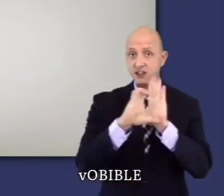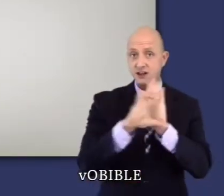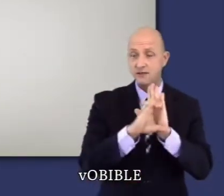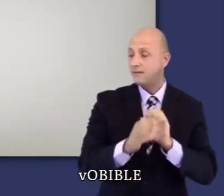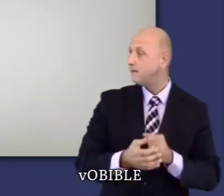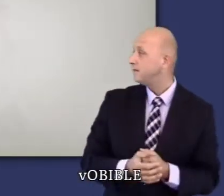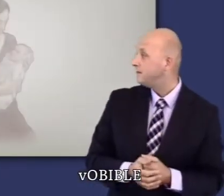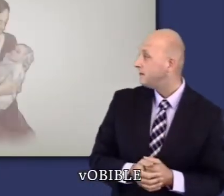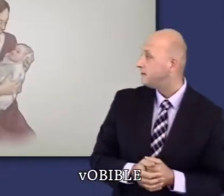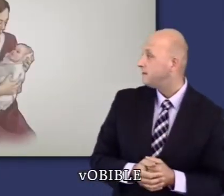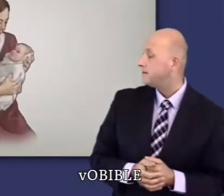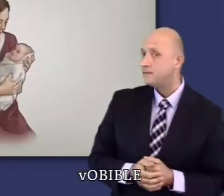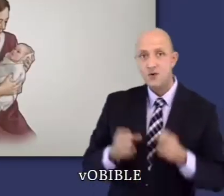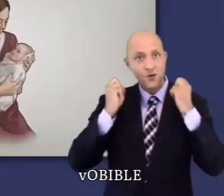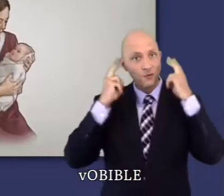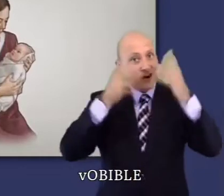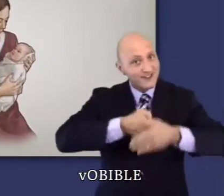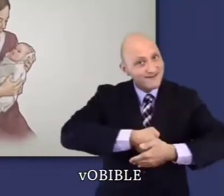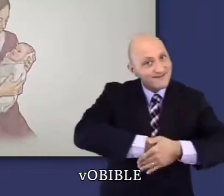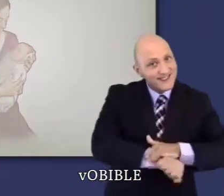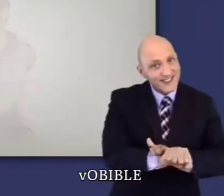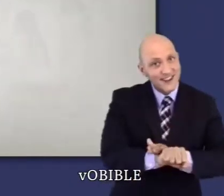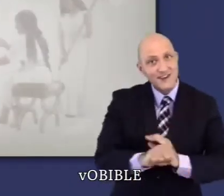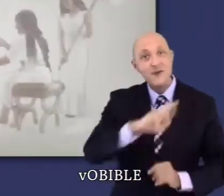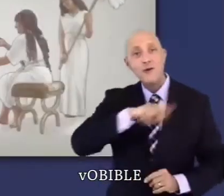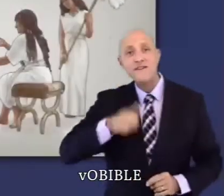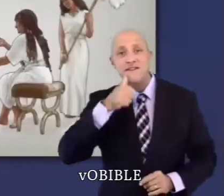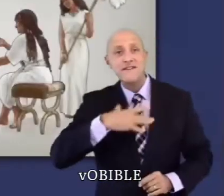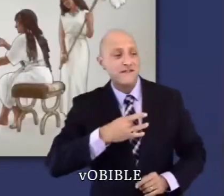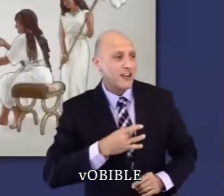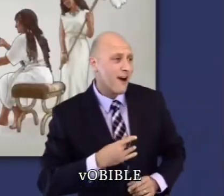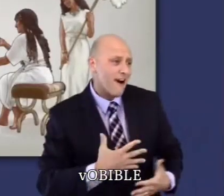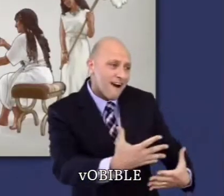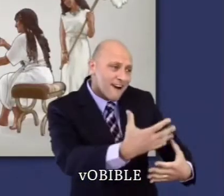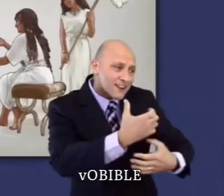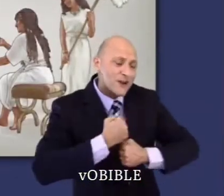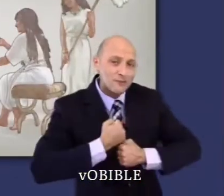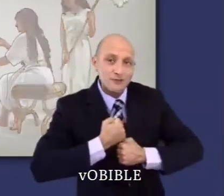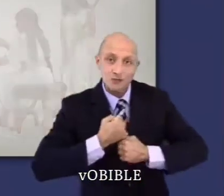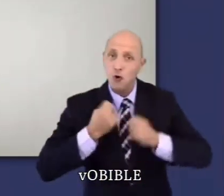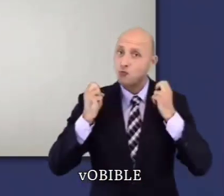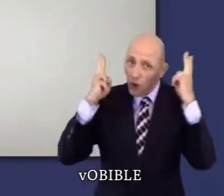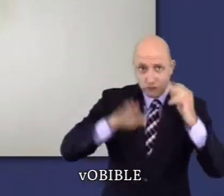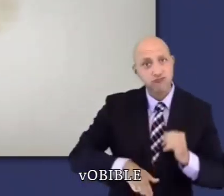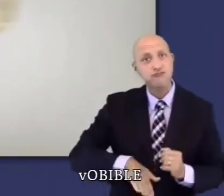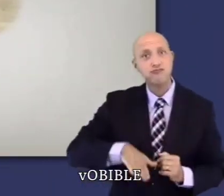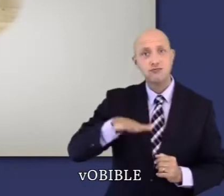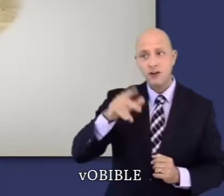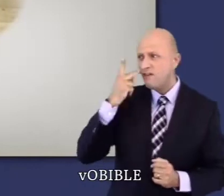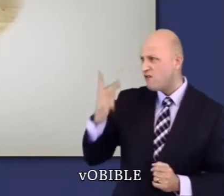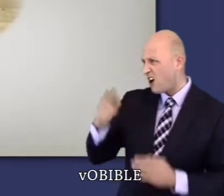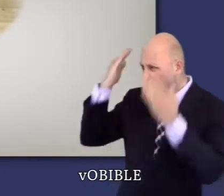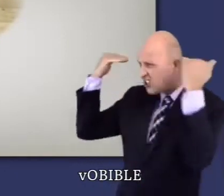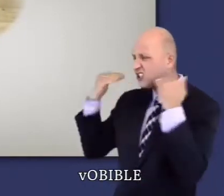Les chapitres 2 à 4 racontent la naissance de Moïse, son adoption par la fille de Pharaon et sa fuite en